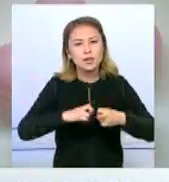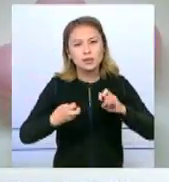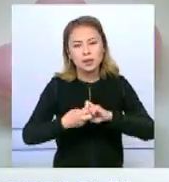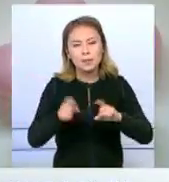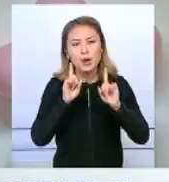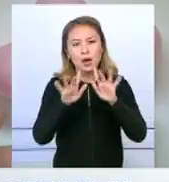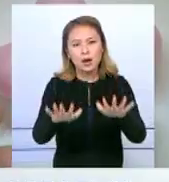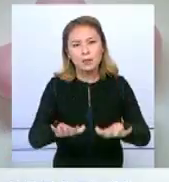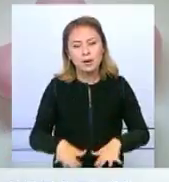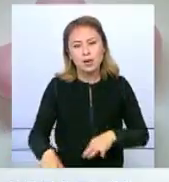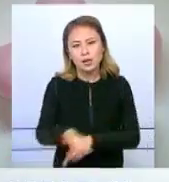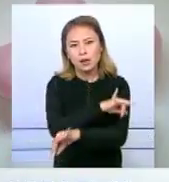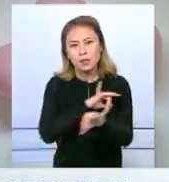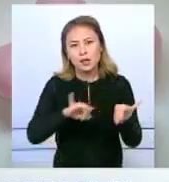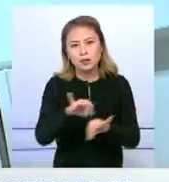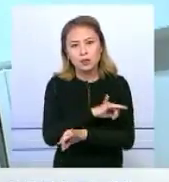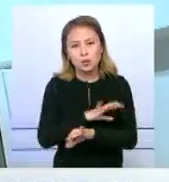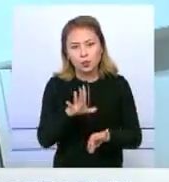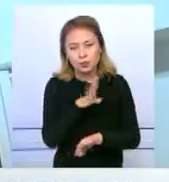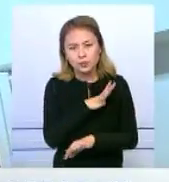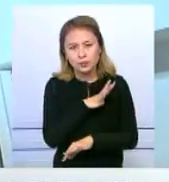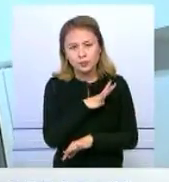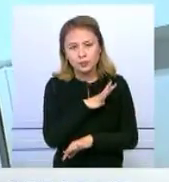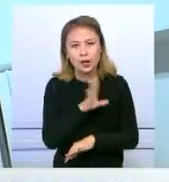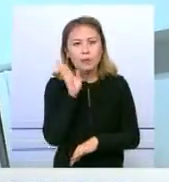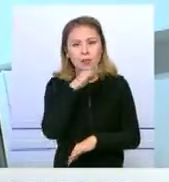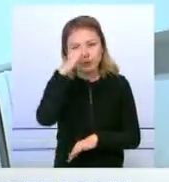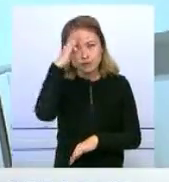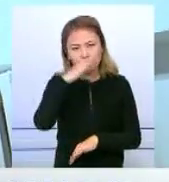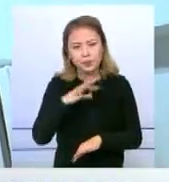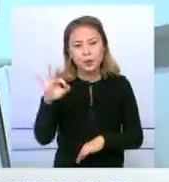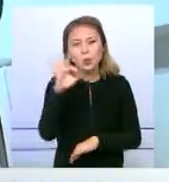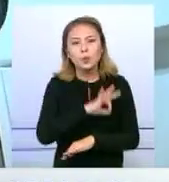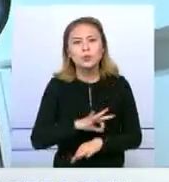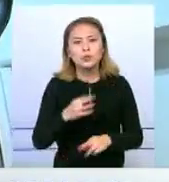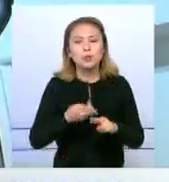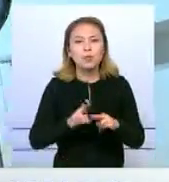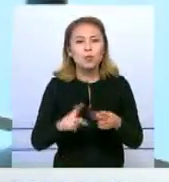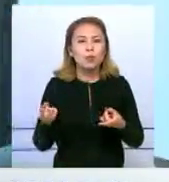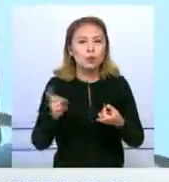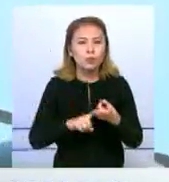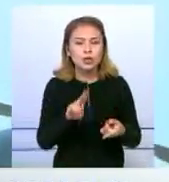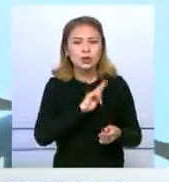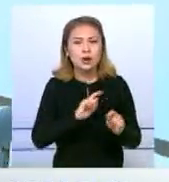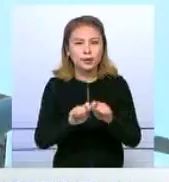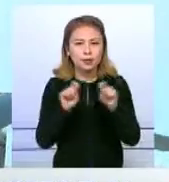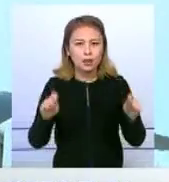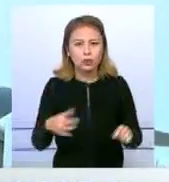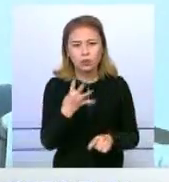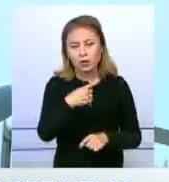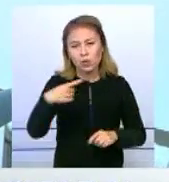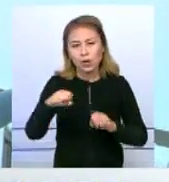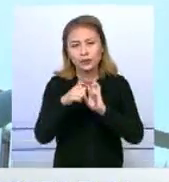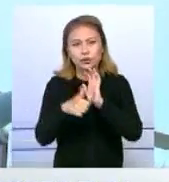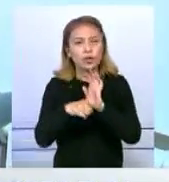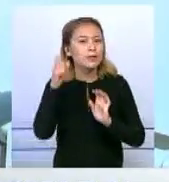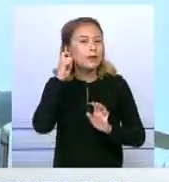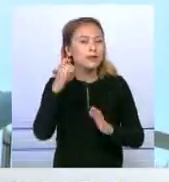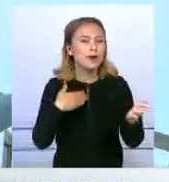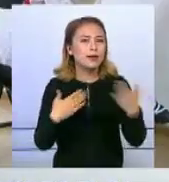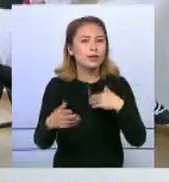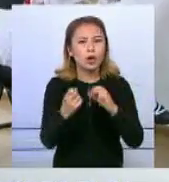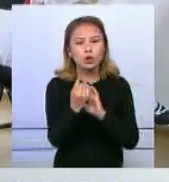ғатысты мәселелерді парламент қабырғасында көтеретін жеткілді. Атаналардың үйтқы болу мен ашылған орталық 416 жас